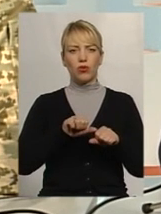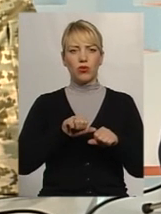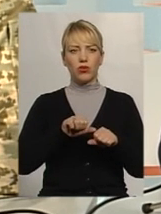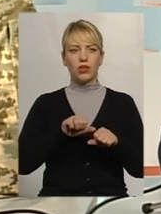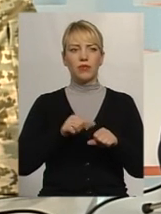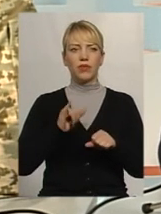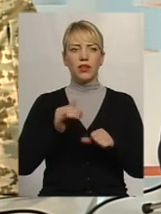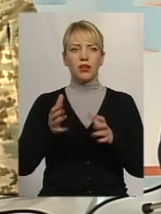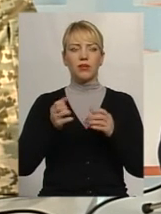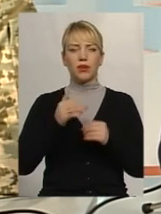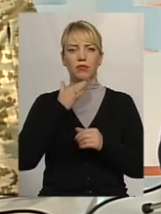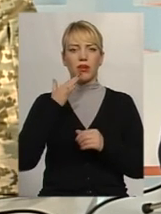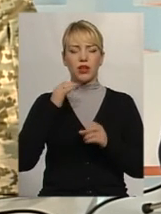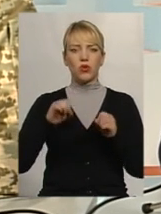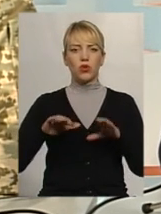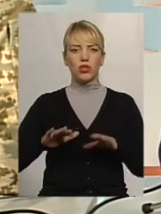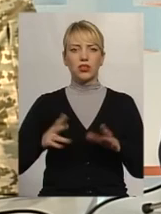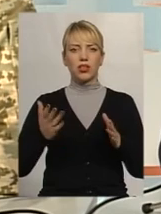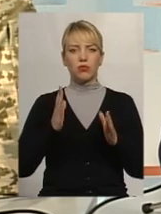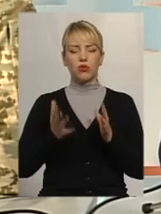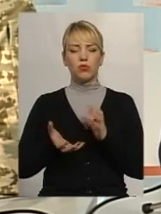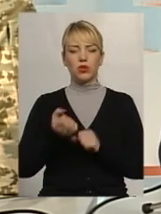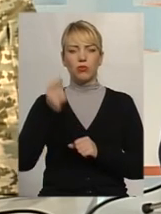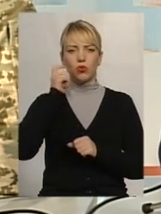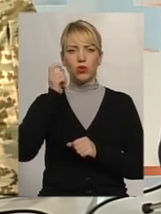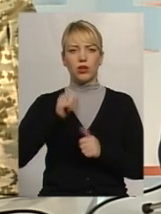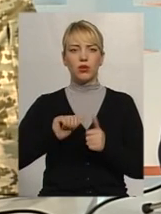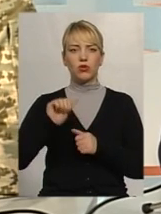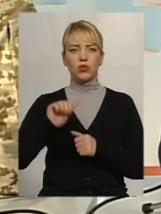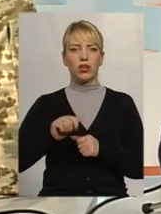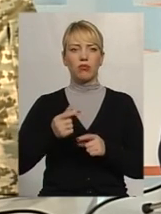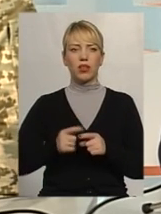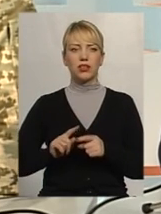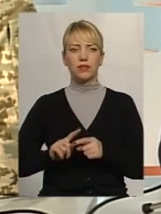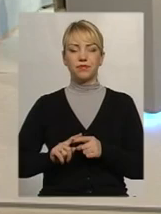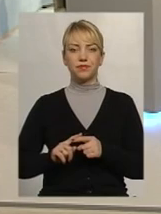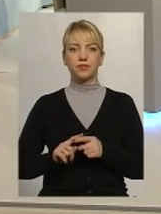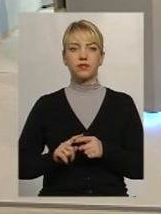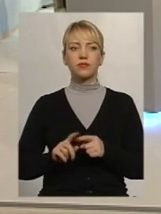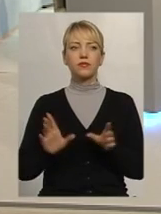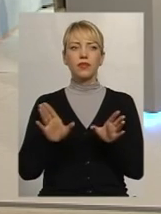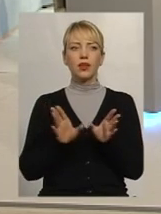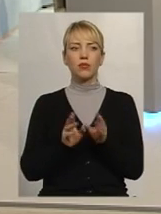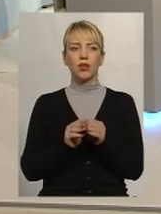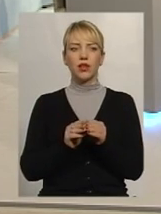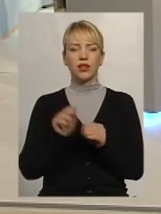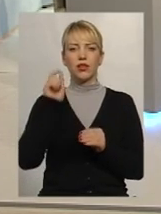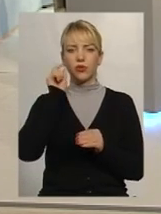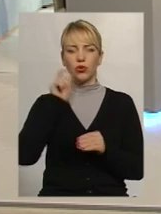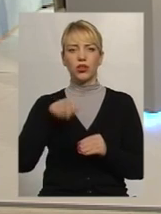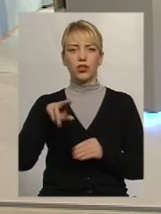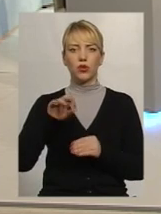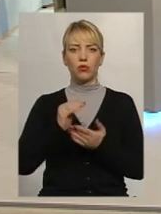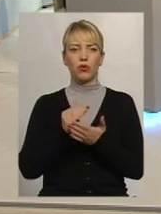рішень, які будуть підтримувати Україну, зокрема це і приєднання України до